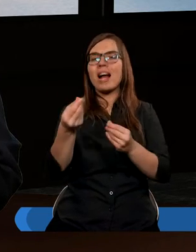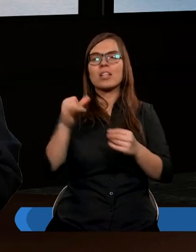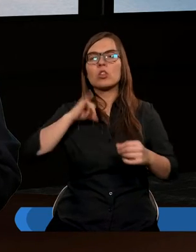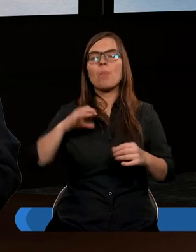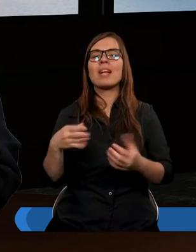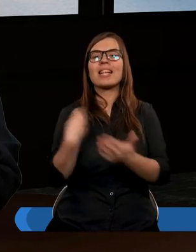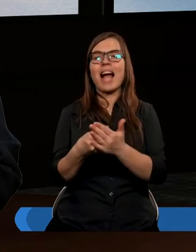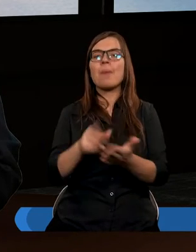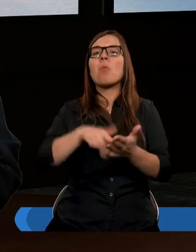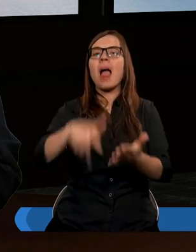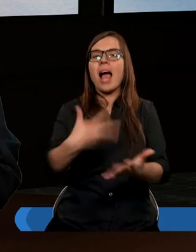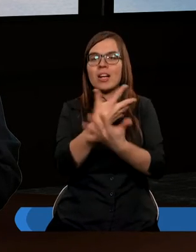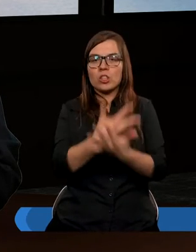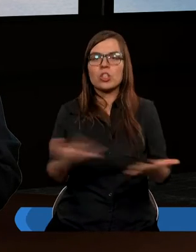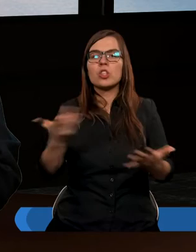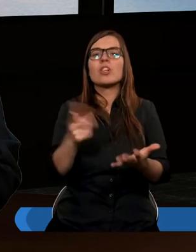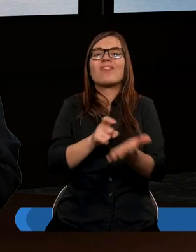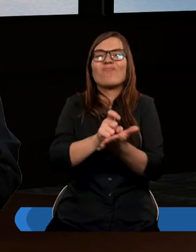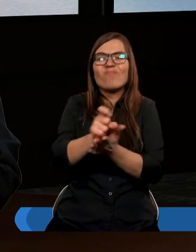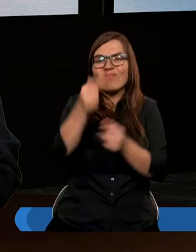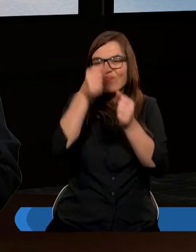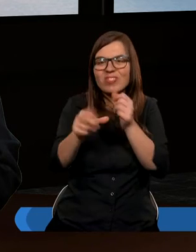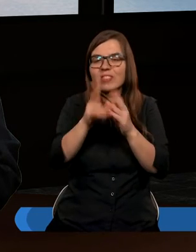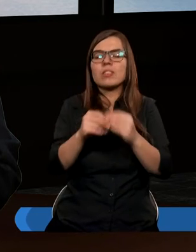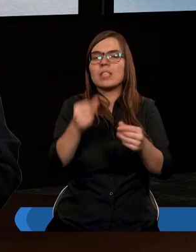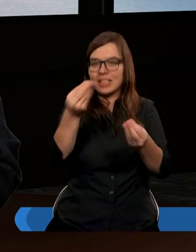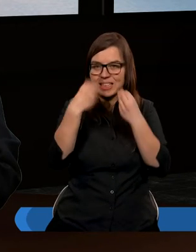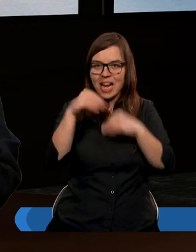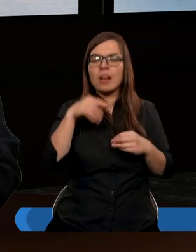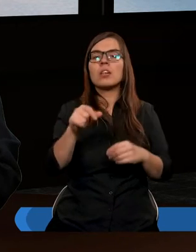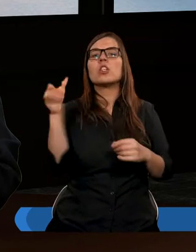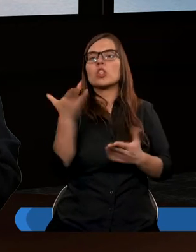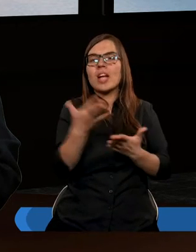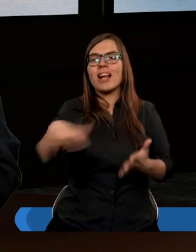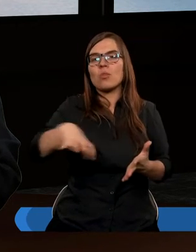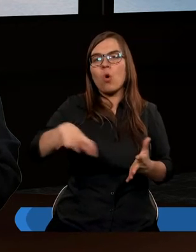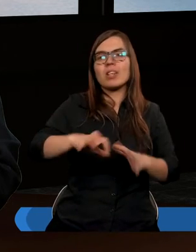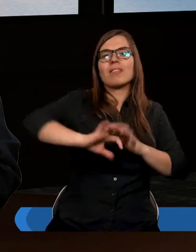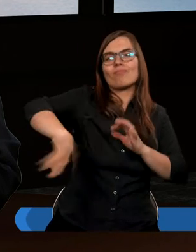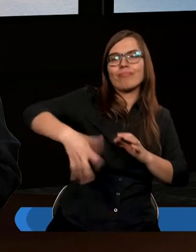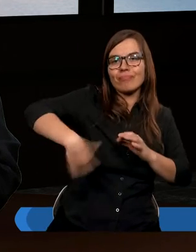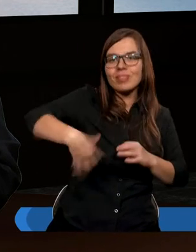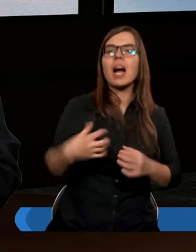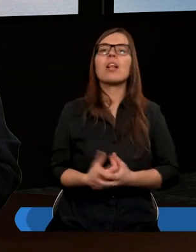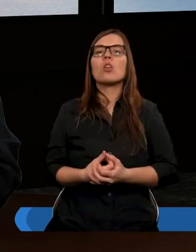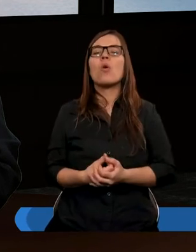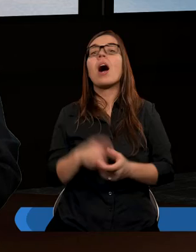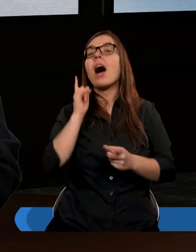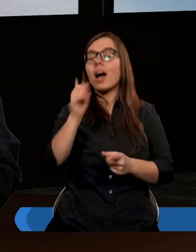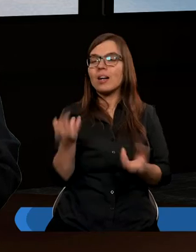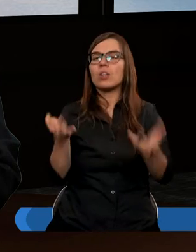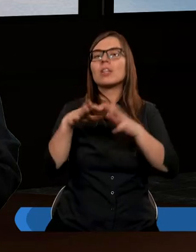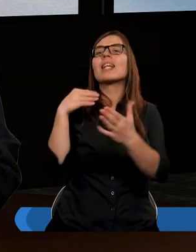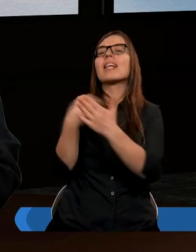skarbów na ziemi, gdzie je mól i rdza niszczą, i gdzie złodzieje podkopują i kradną. Ale